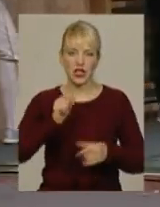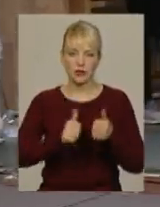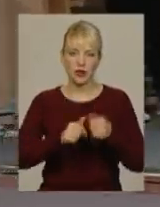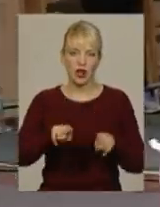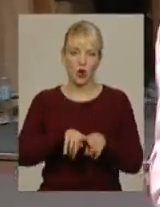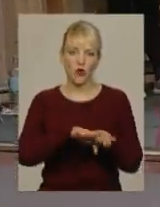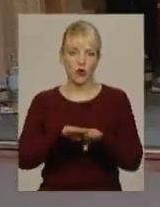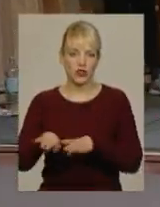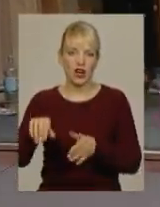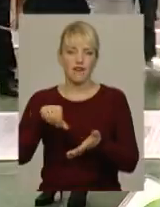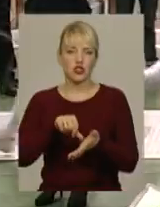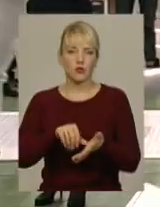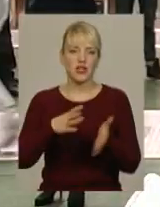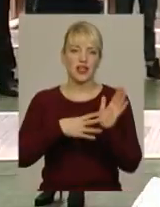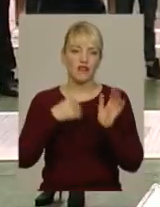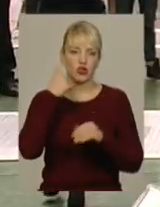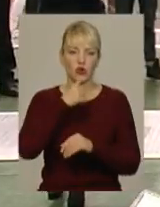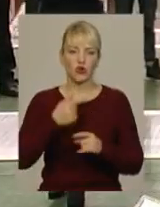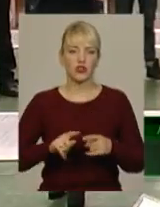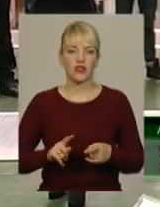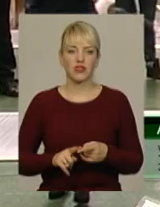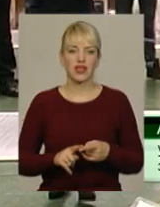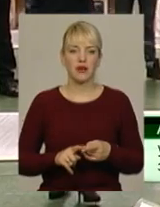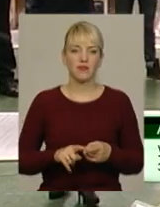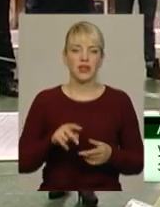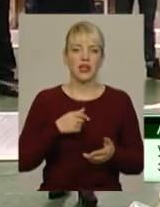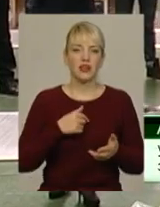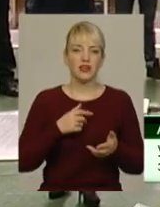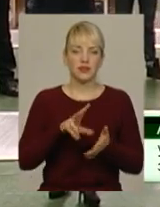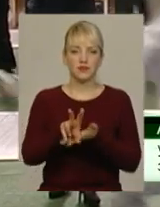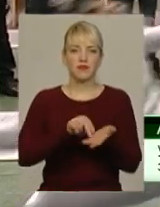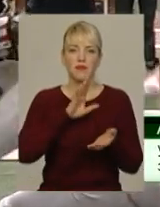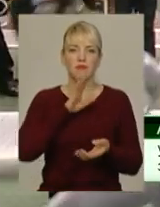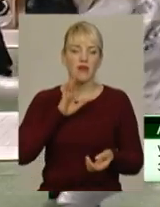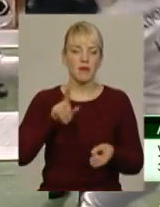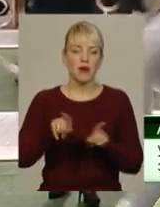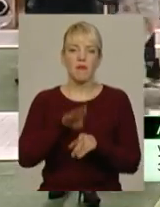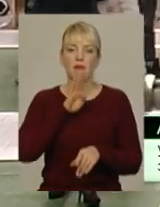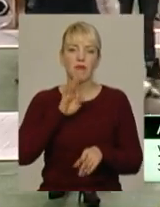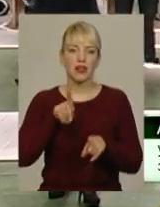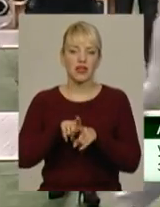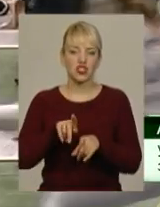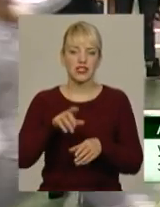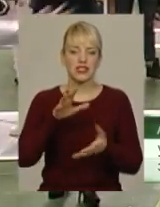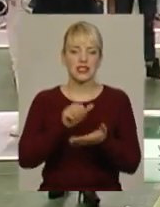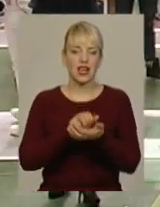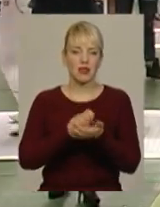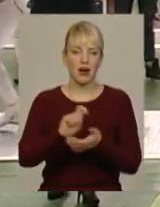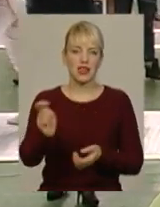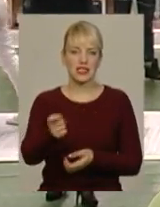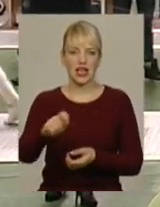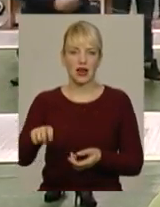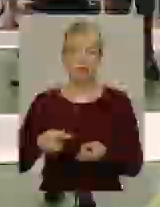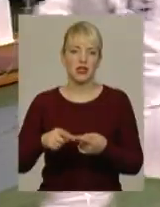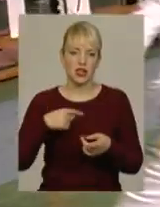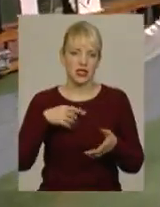рівня виступає 9 років. Я пішла по стопам своєї мами. Вона дуже раніше займалася фехтуванням, тільки рапіра, а я зараз шпагою займаюся і на